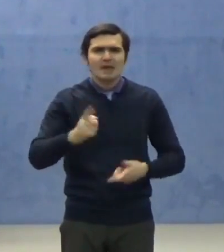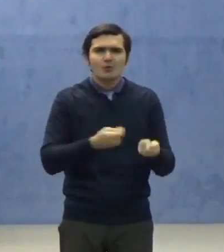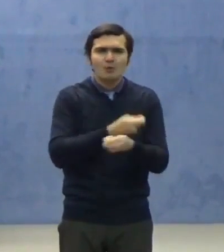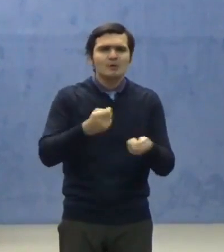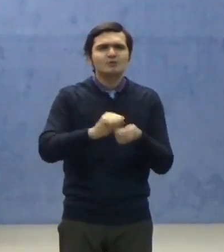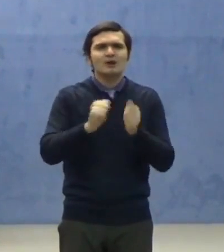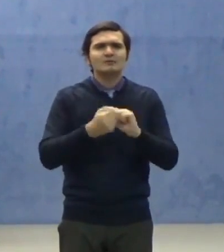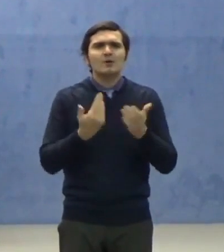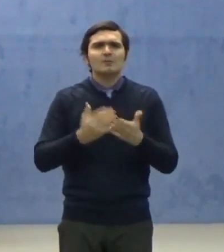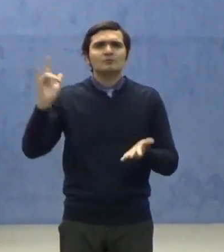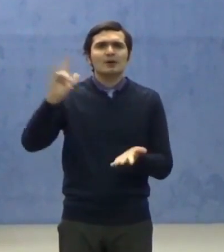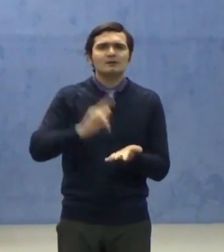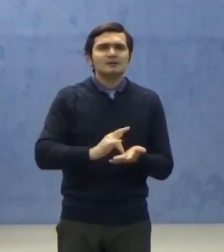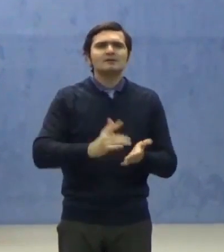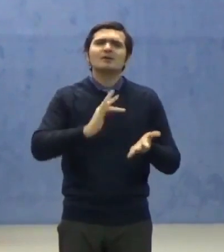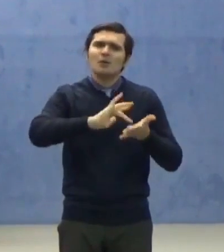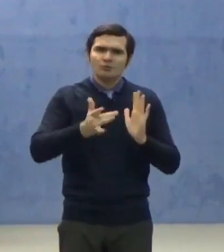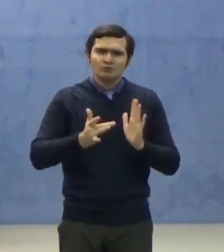de urgență.